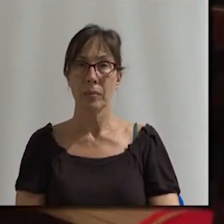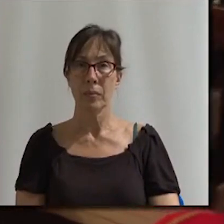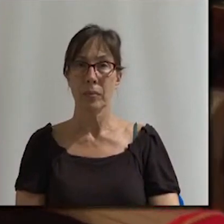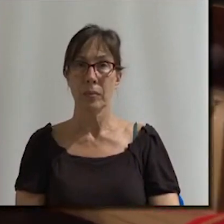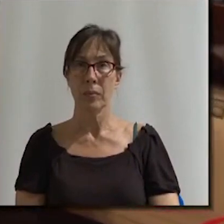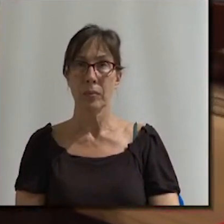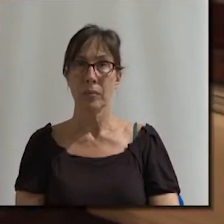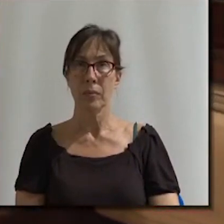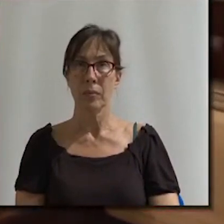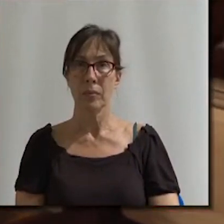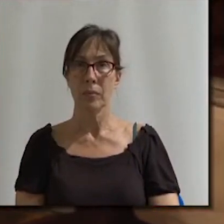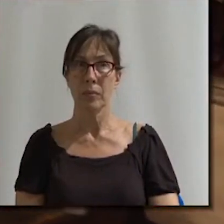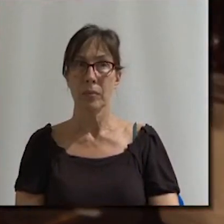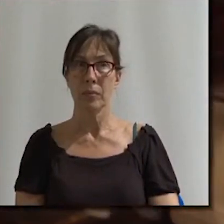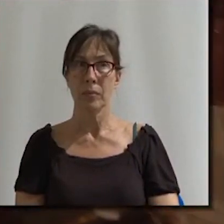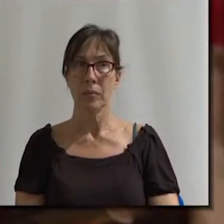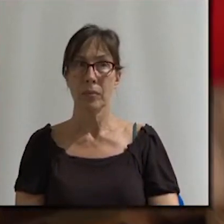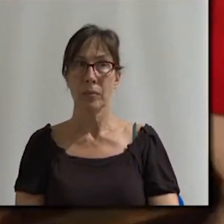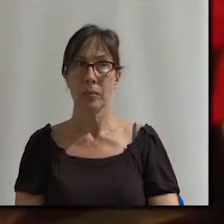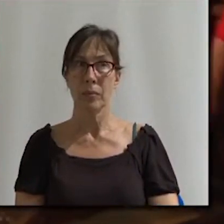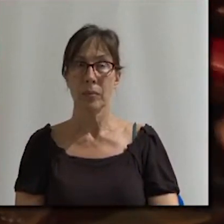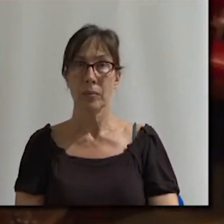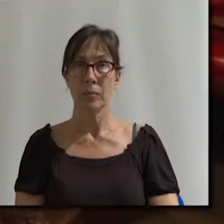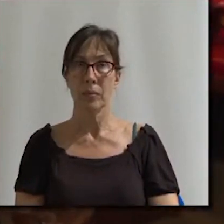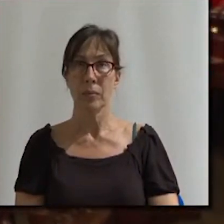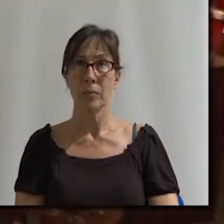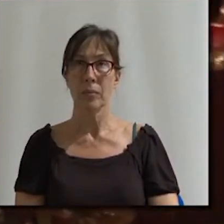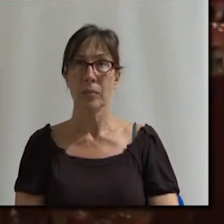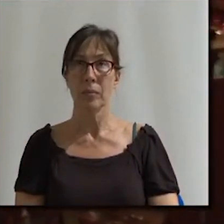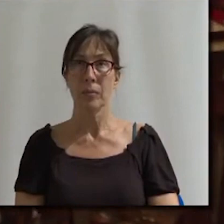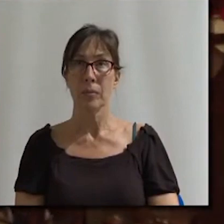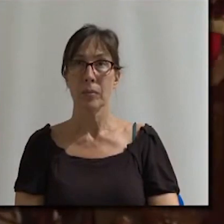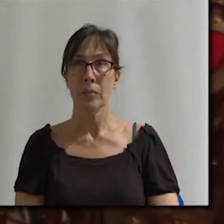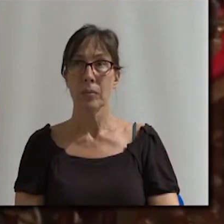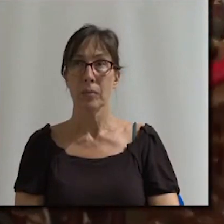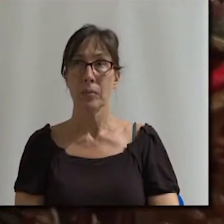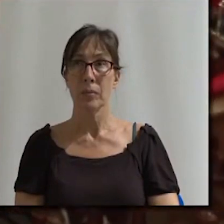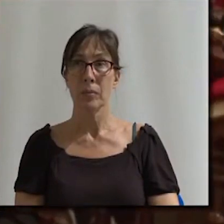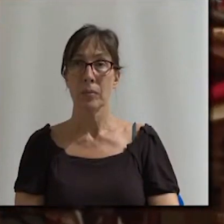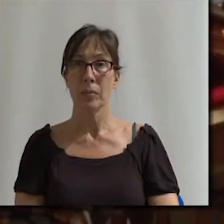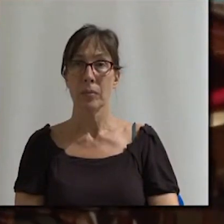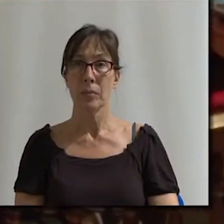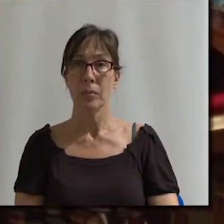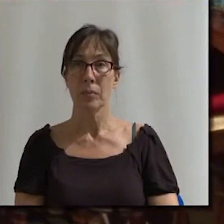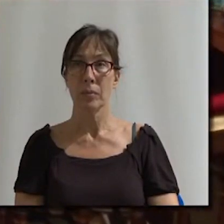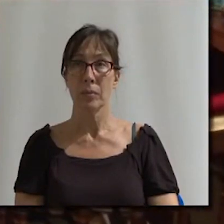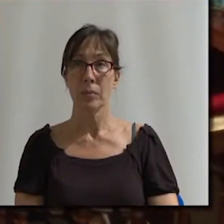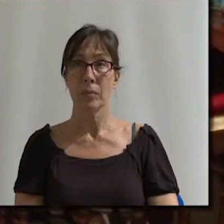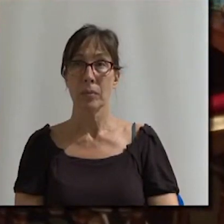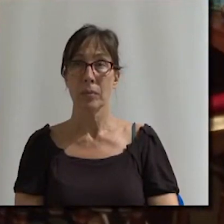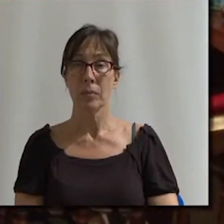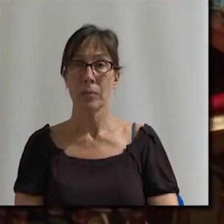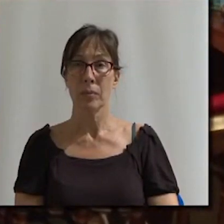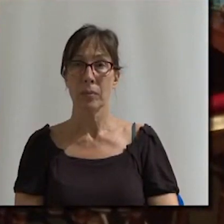I passaríem a... Sí? Passaríem a continuació al següent punt, el punt número 9.